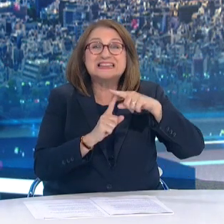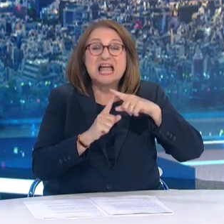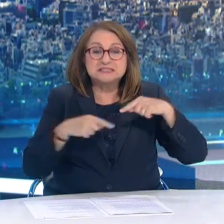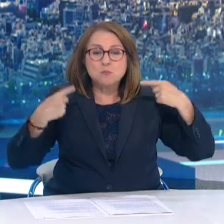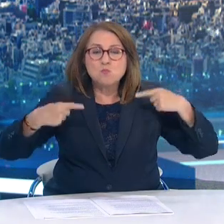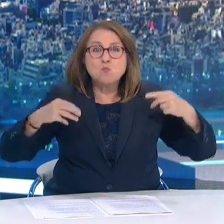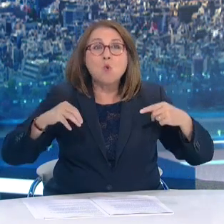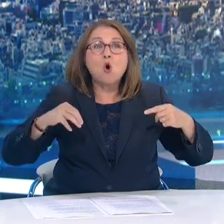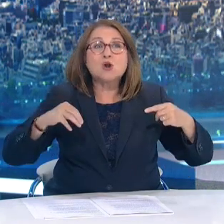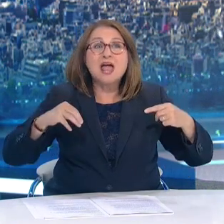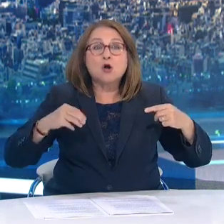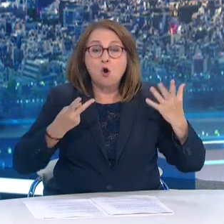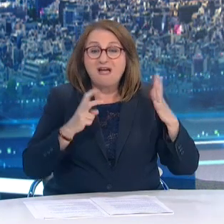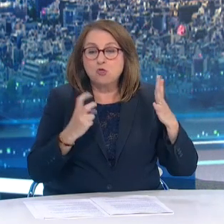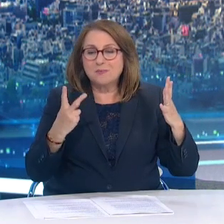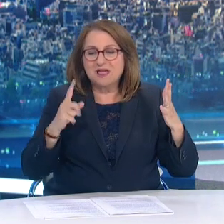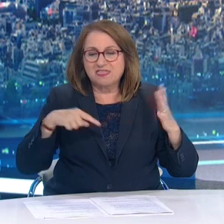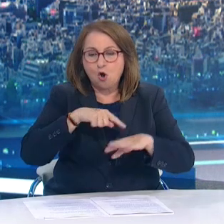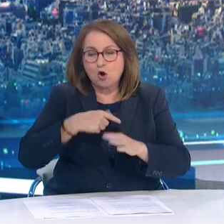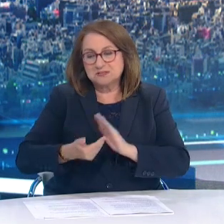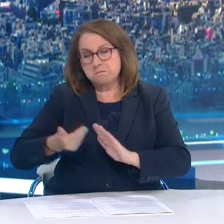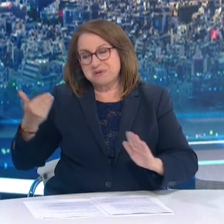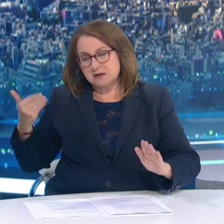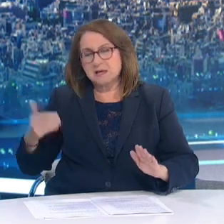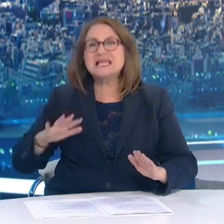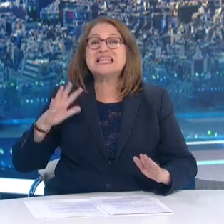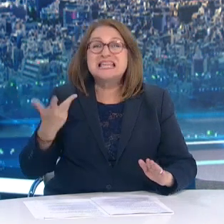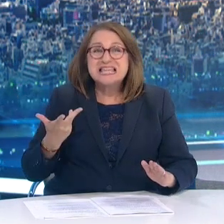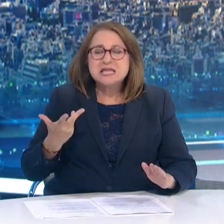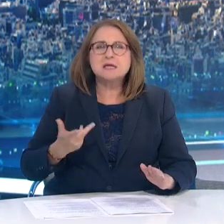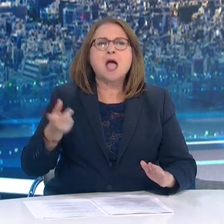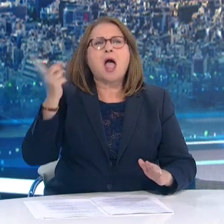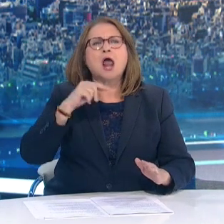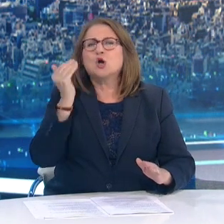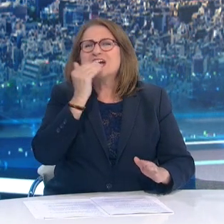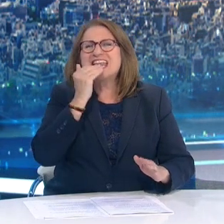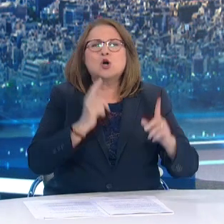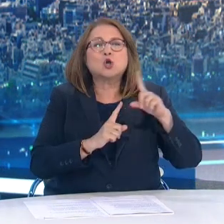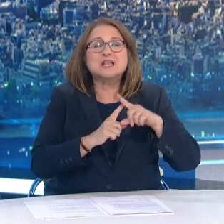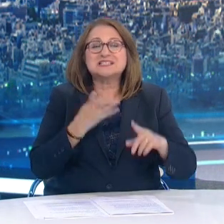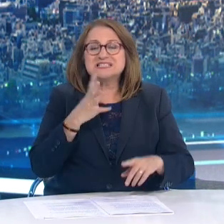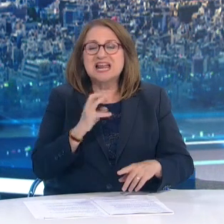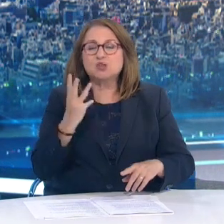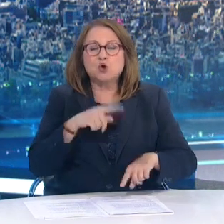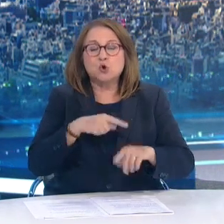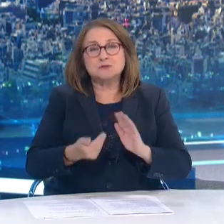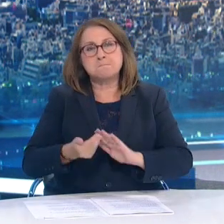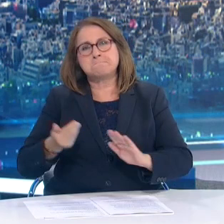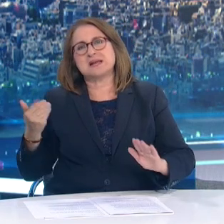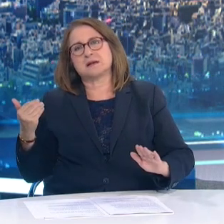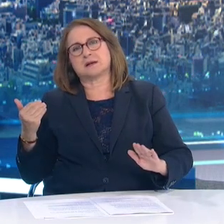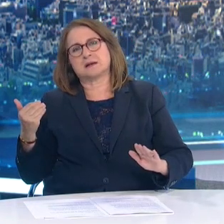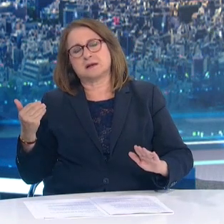rapid test τις τελευταίες 48 ώρες για ανήλικους 12-17 ετών οποιοδήποτε τεστ περιλαμβανωμένου του self-test